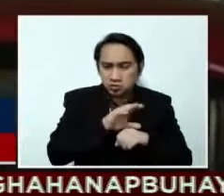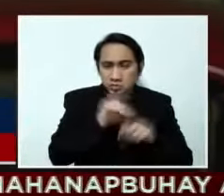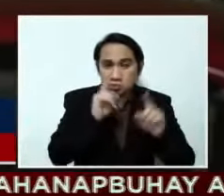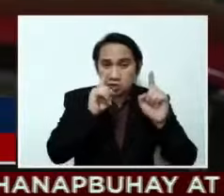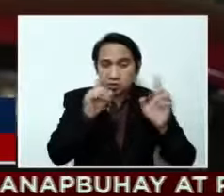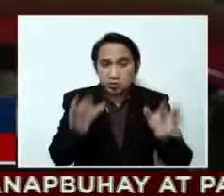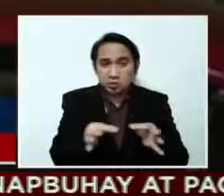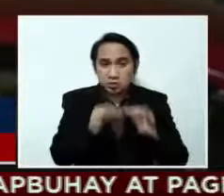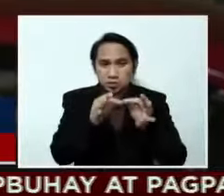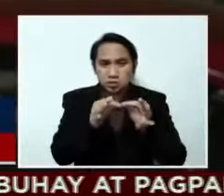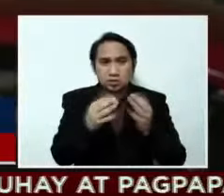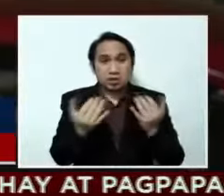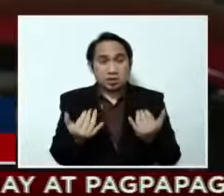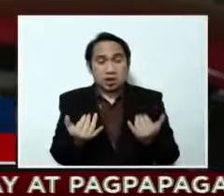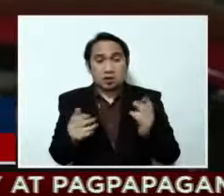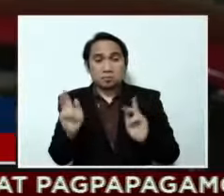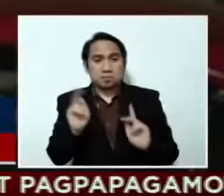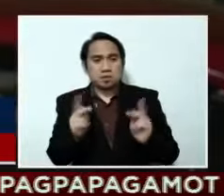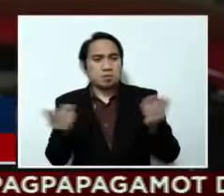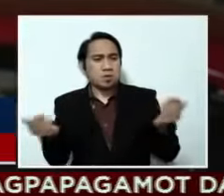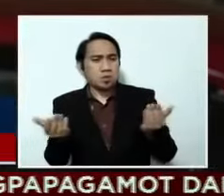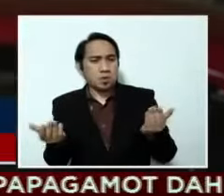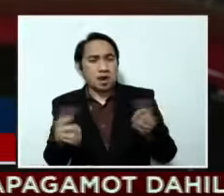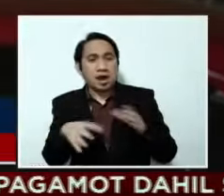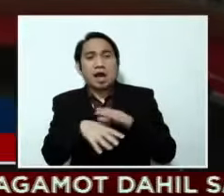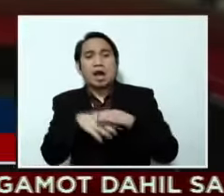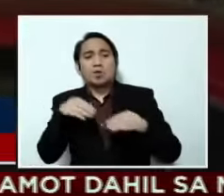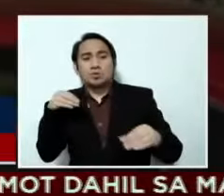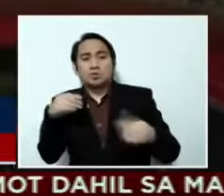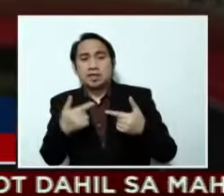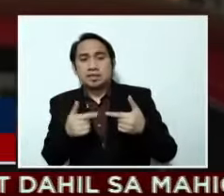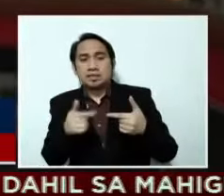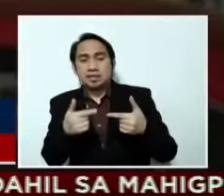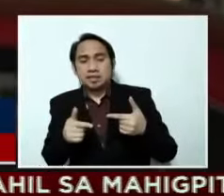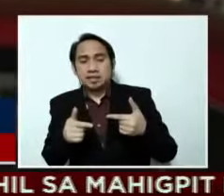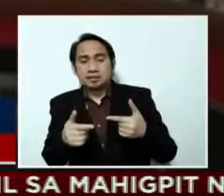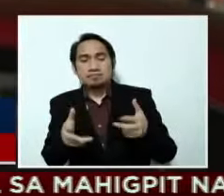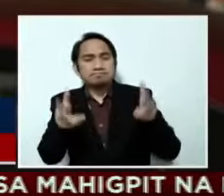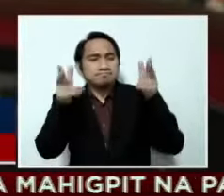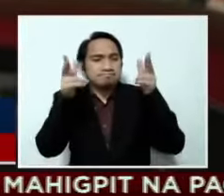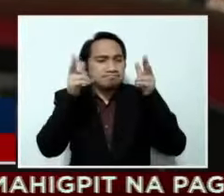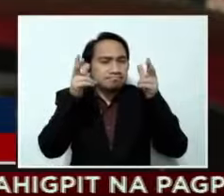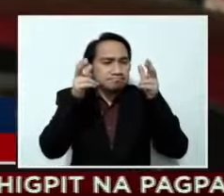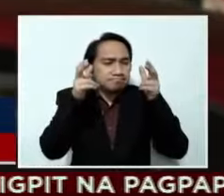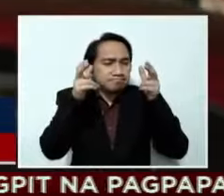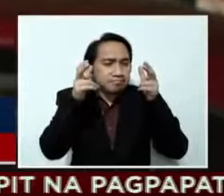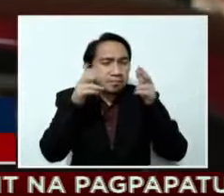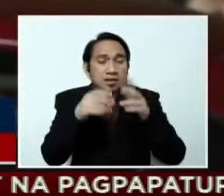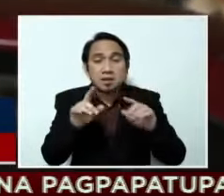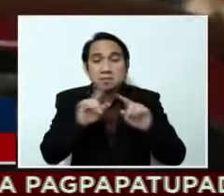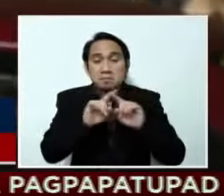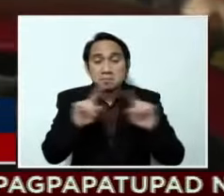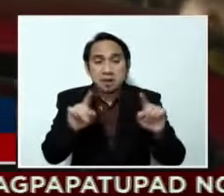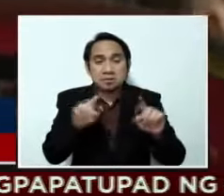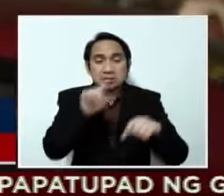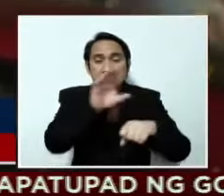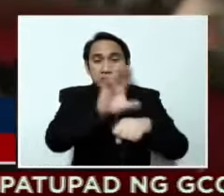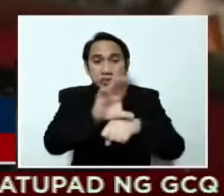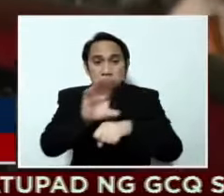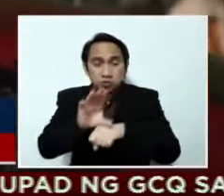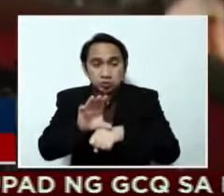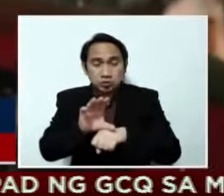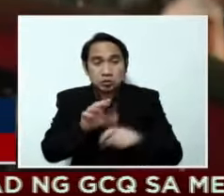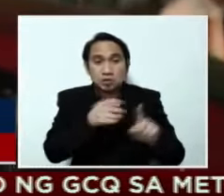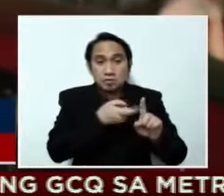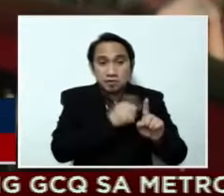Kaya yung mga tao ay dito lang sa labas ng gate sa Ross Boulevard Service Road. Nakikinig sa loudspeaker. Pero dun sa mga simbahan, nasakop ng